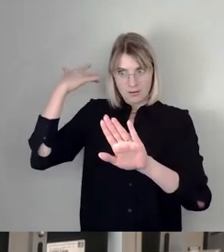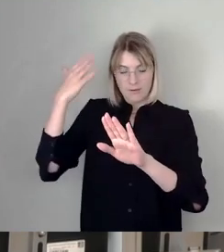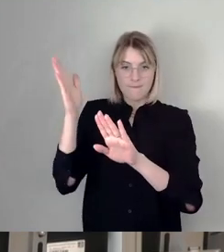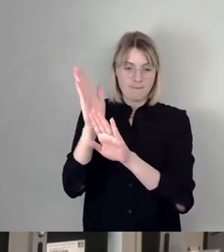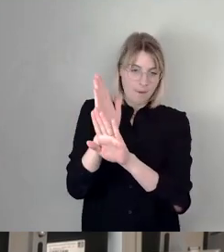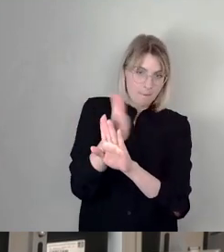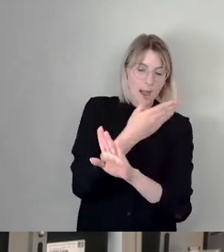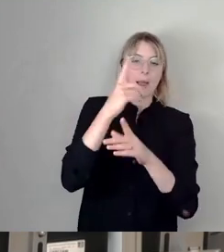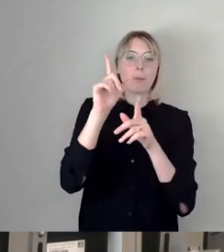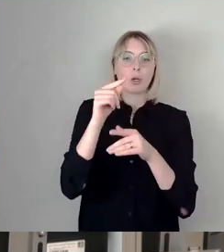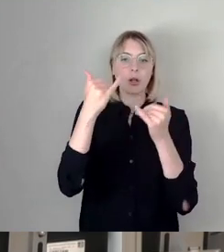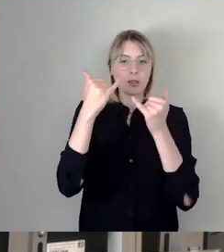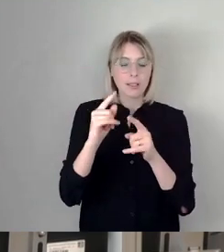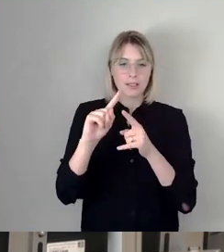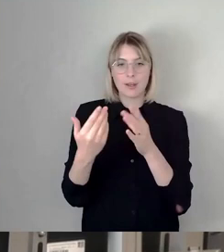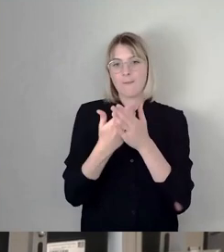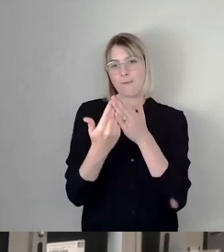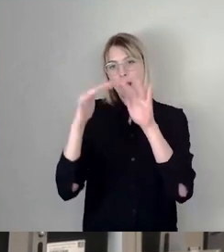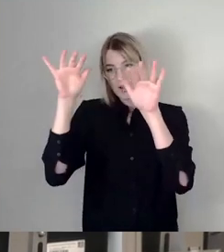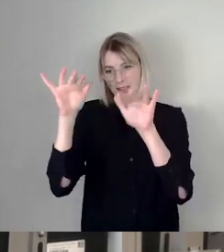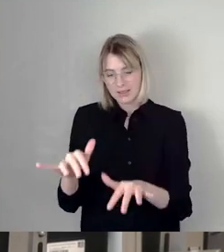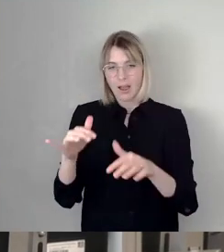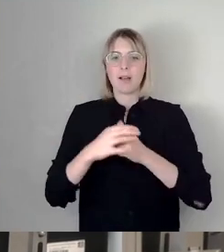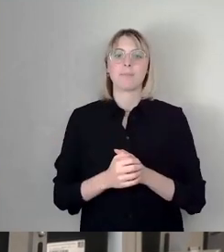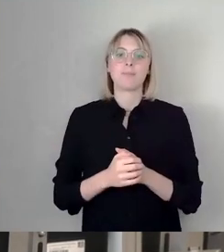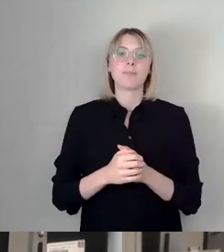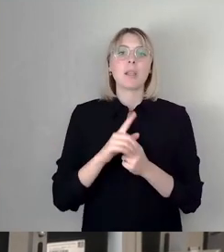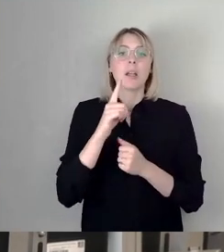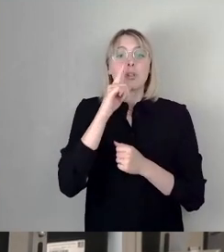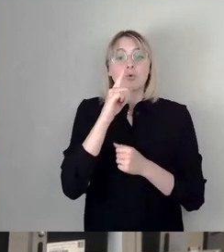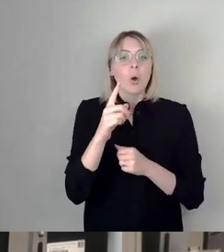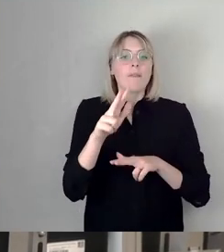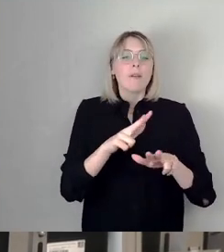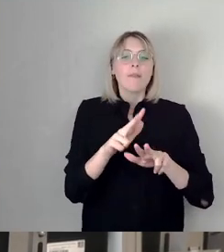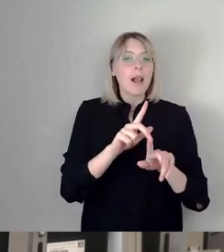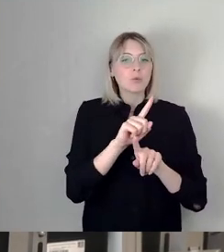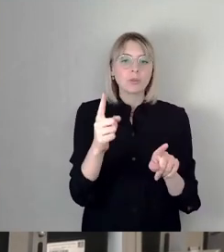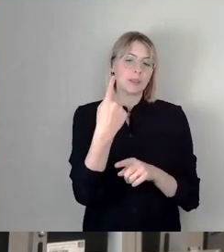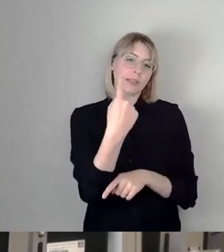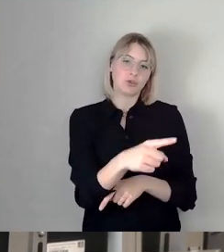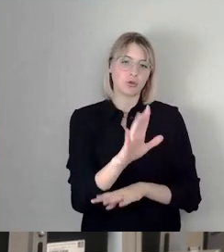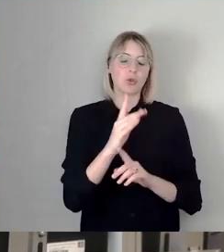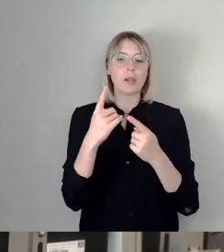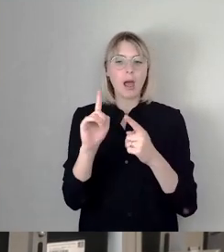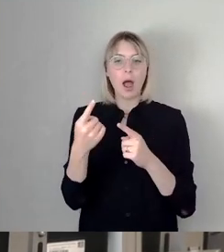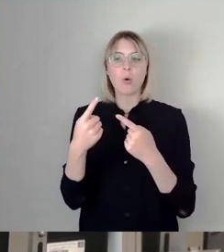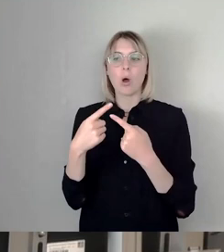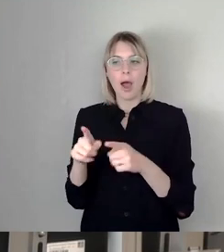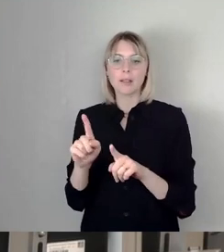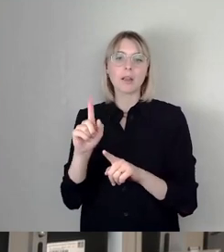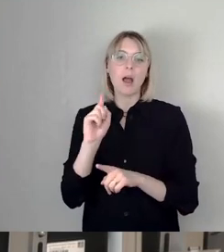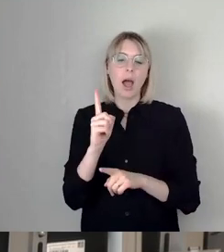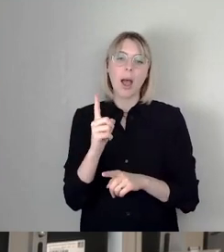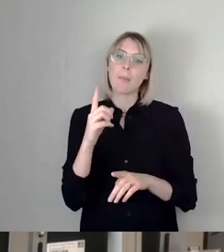vorliegen. Da trägt natürlich nicht nur die Verwaltung hier in Dresden die Schuld dran, aber das sind schon Zeitläufe, wo man ins